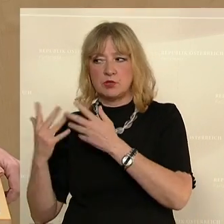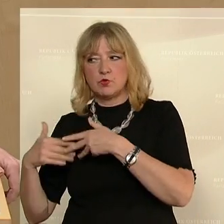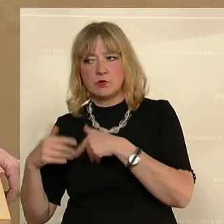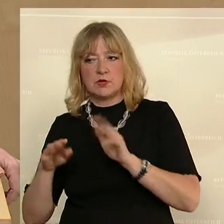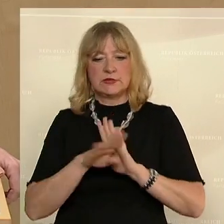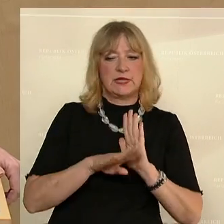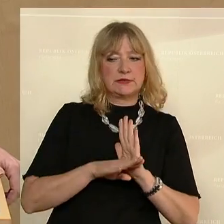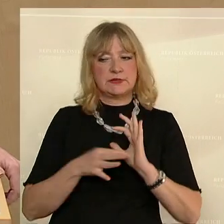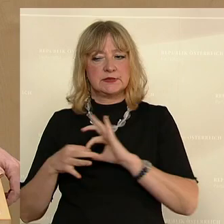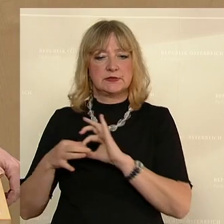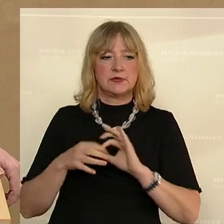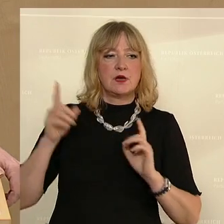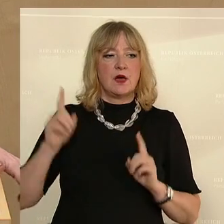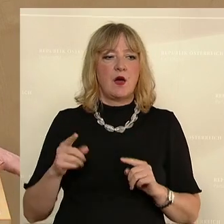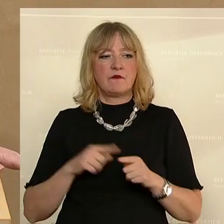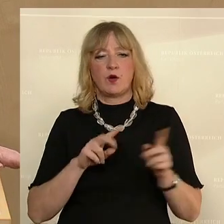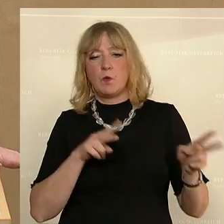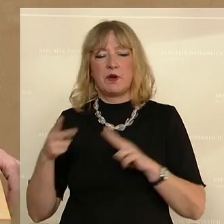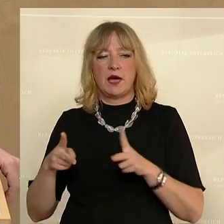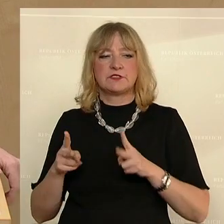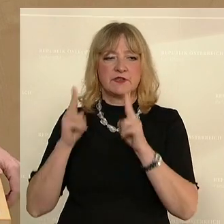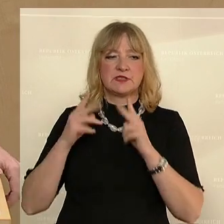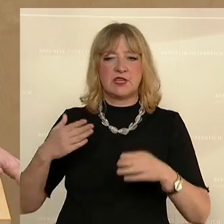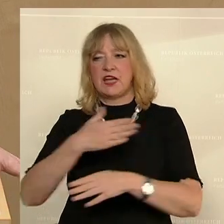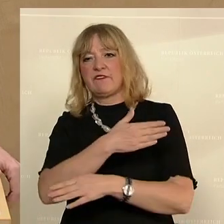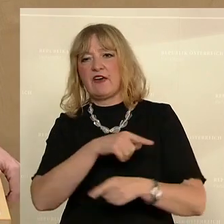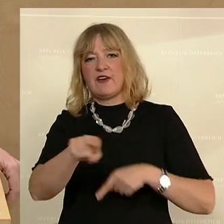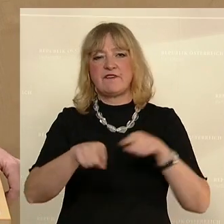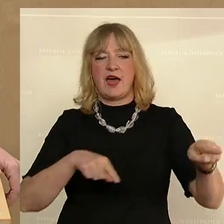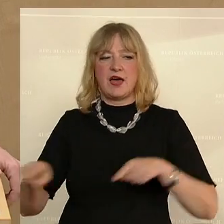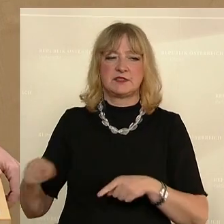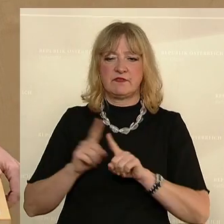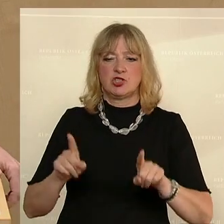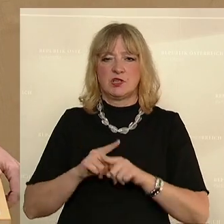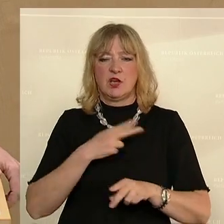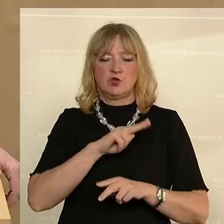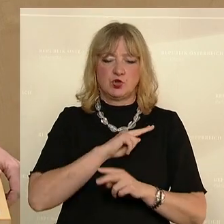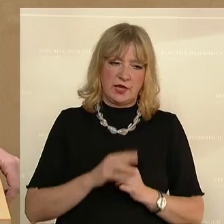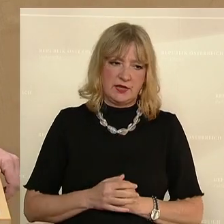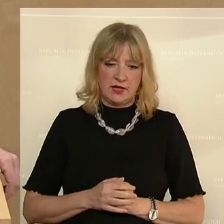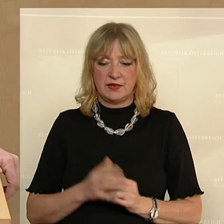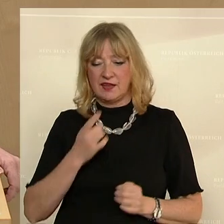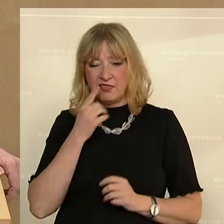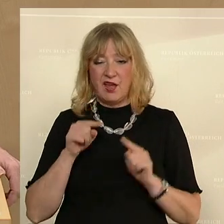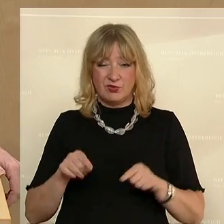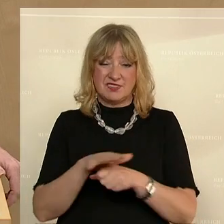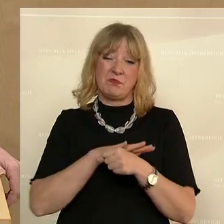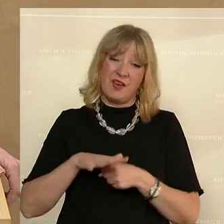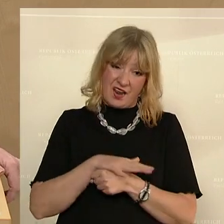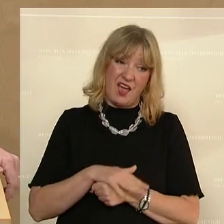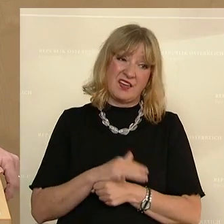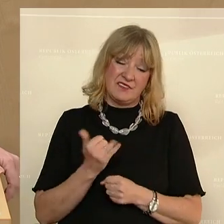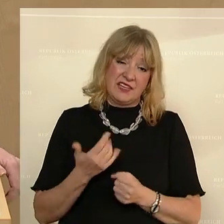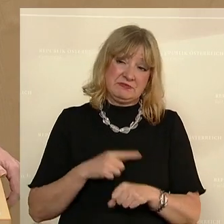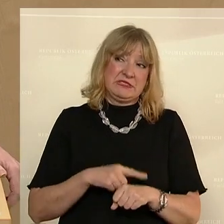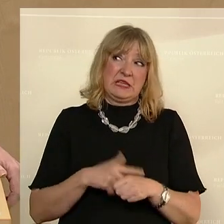Gesetzen und eben nichts mit Übergangsfristen und Querverweisen und verschiedenen Zuständigkeiten. Und genau in diesem Bereich wird es aber